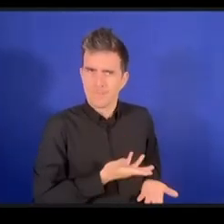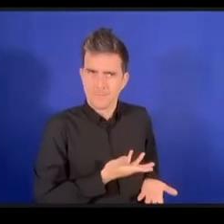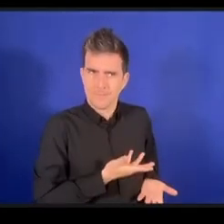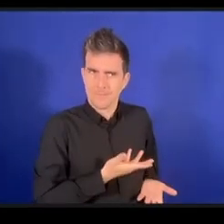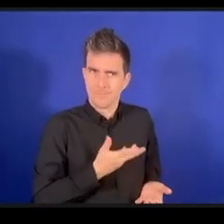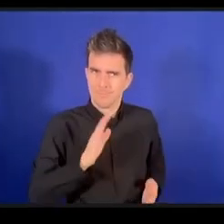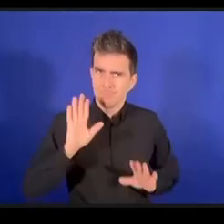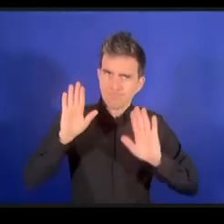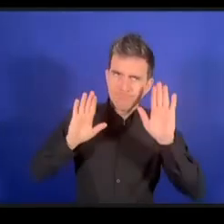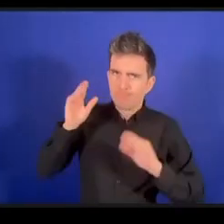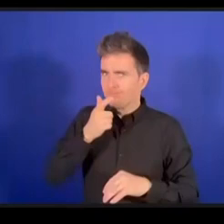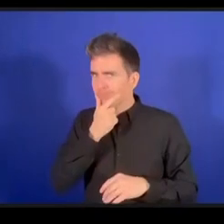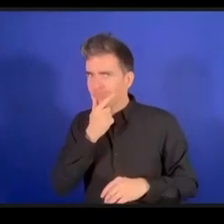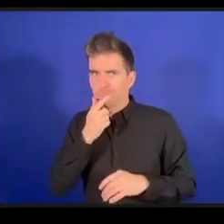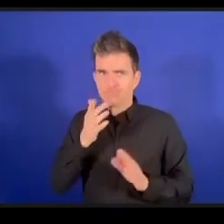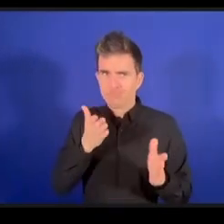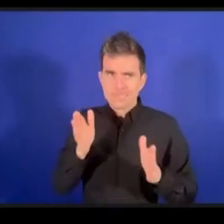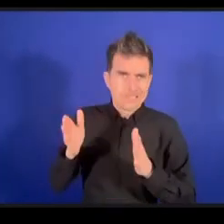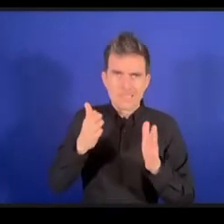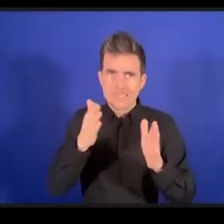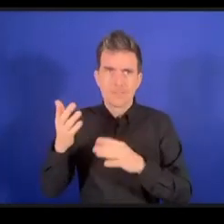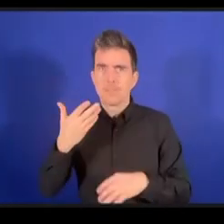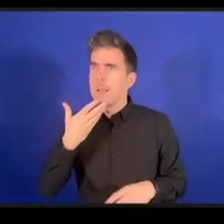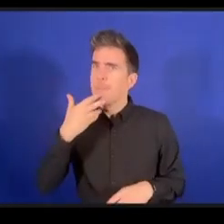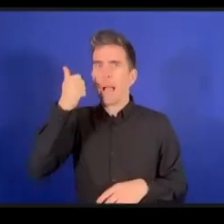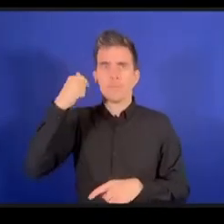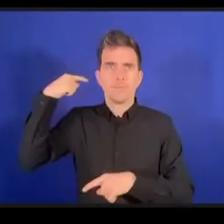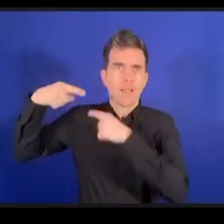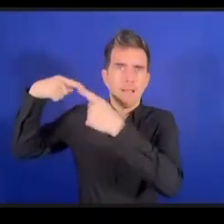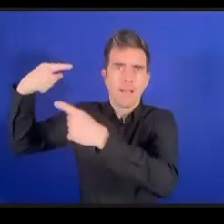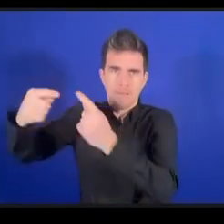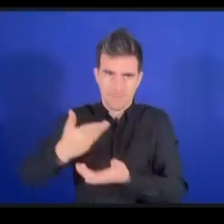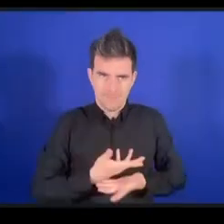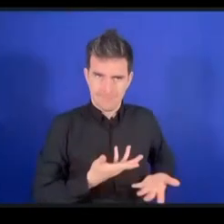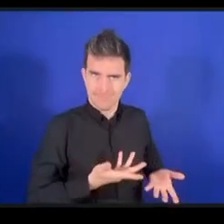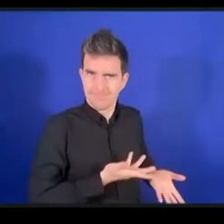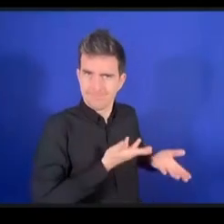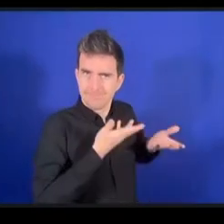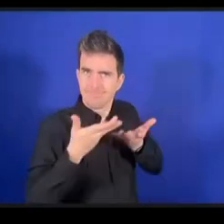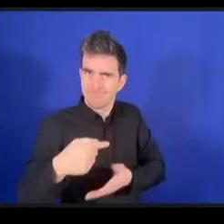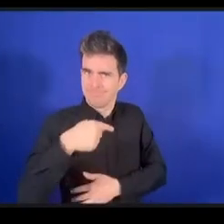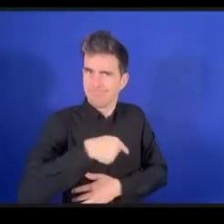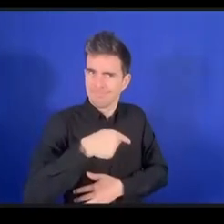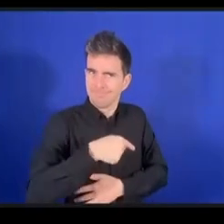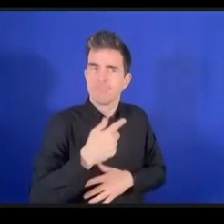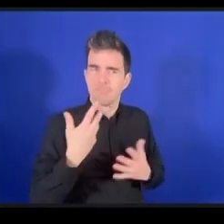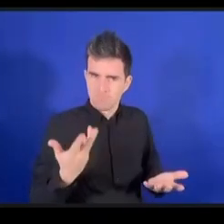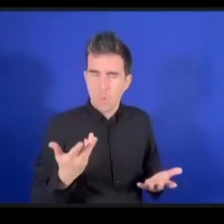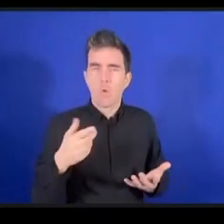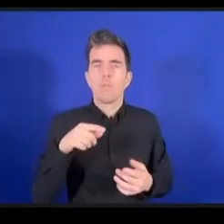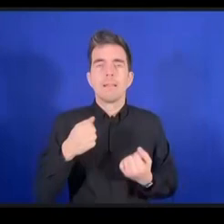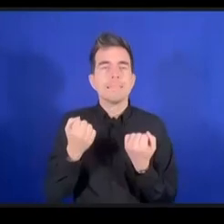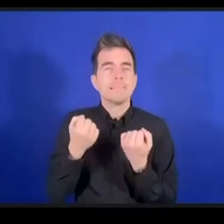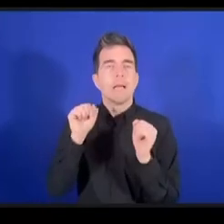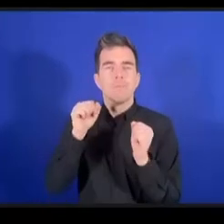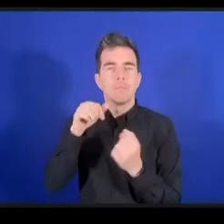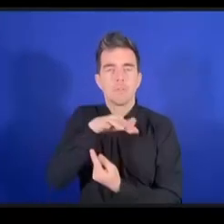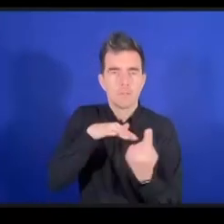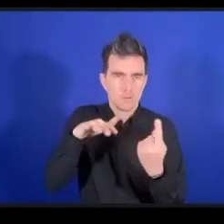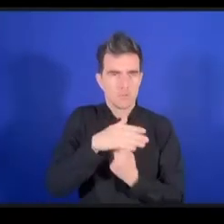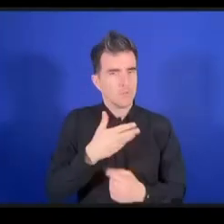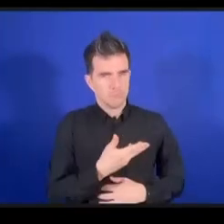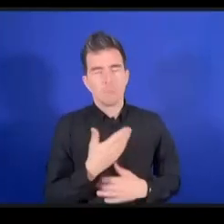ينتقدون كثيرا ويلعبون دورا أساسيا إذن في وضع ملامح الإنترنت التي نصب إليها